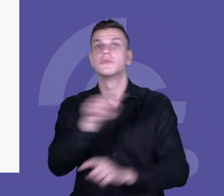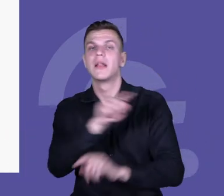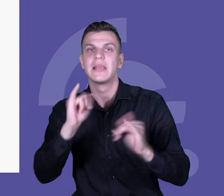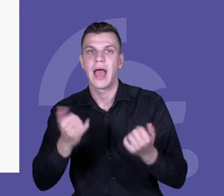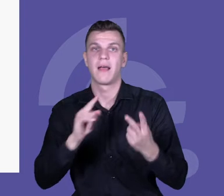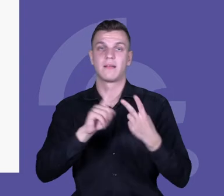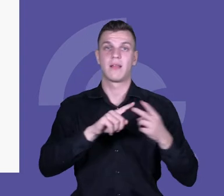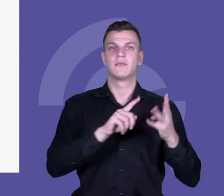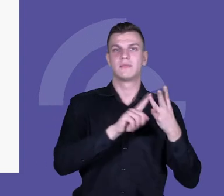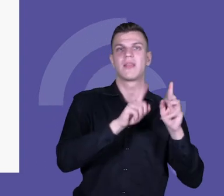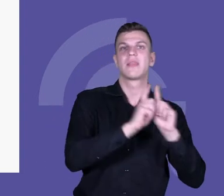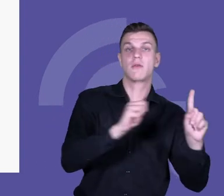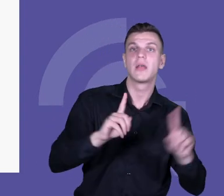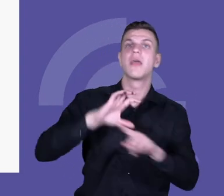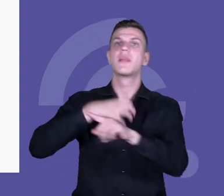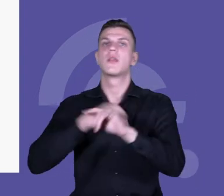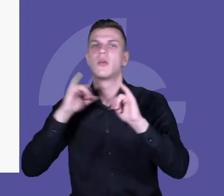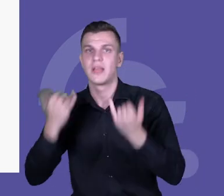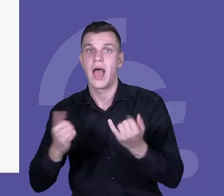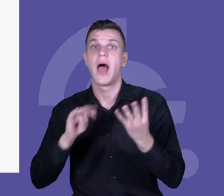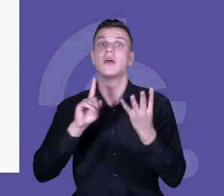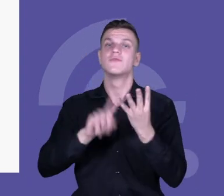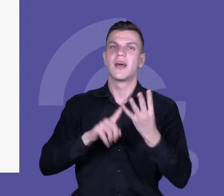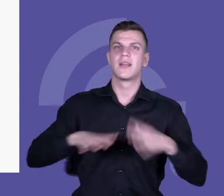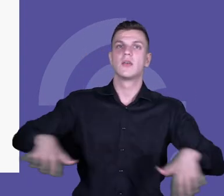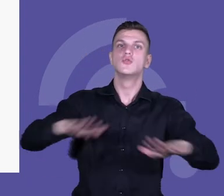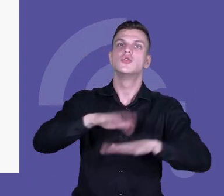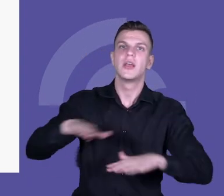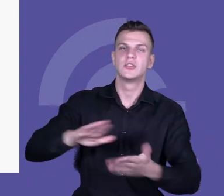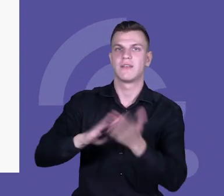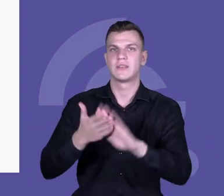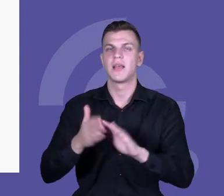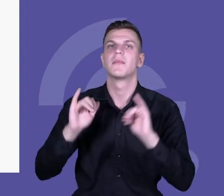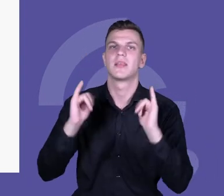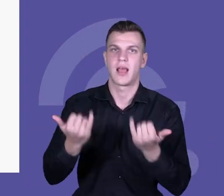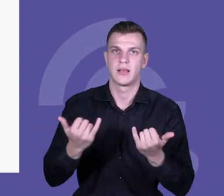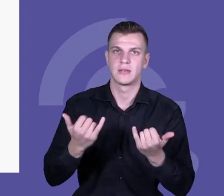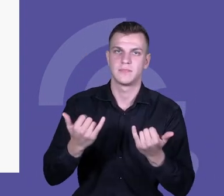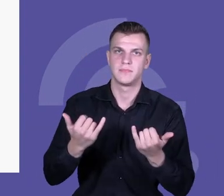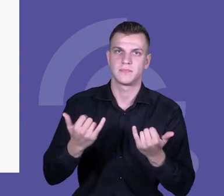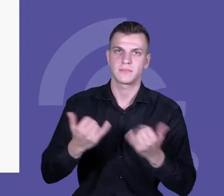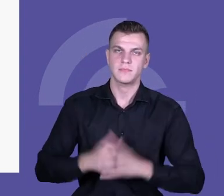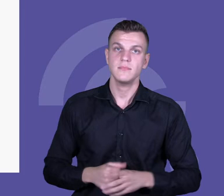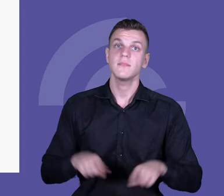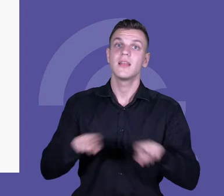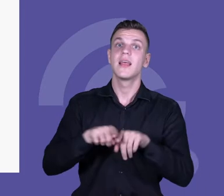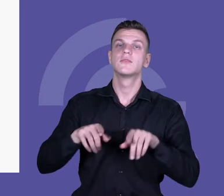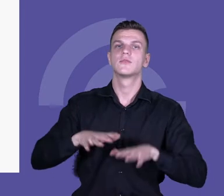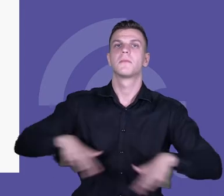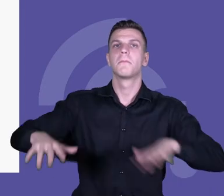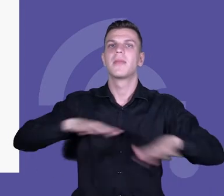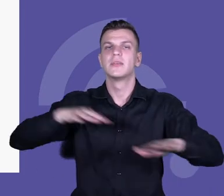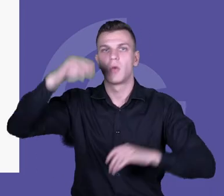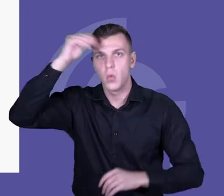kontekst tego, jakim kontekst rozwijania kompetencji. Po drugie przestrzeń sprzyjająca się, sprzyjająca uczeniu się.